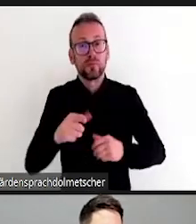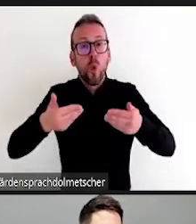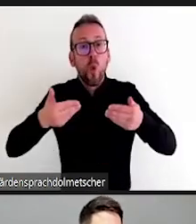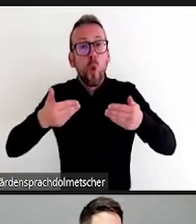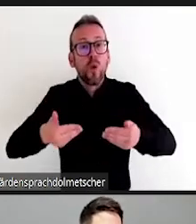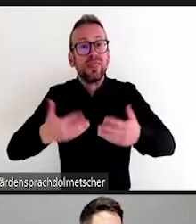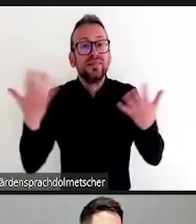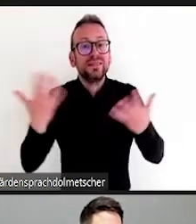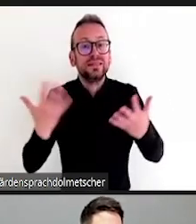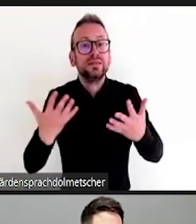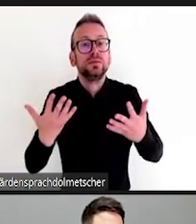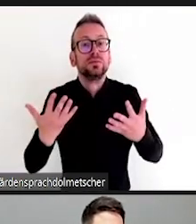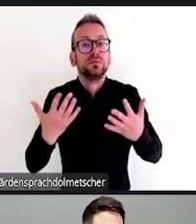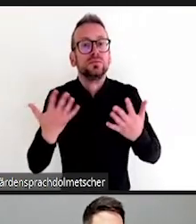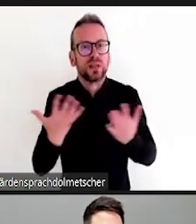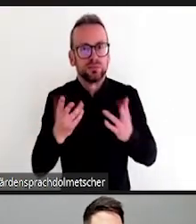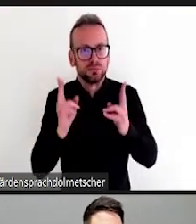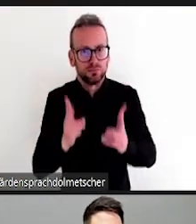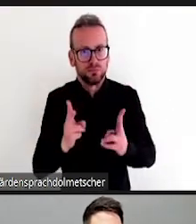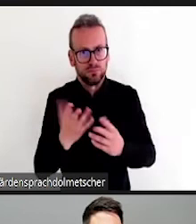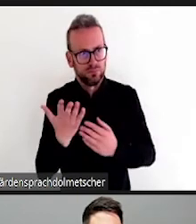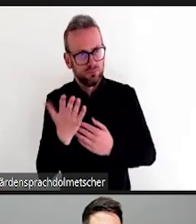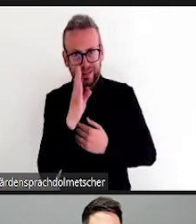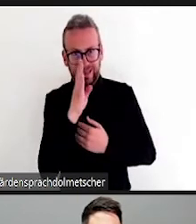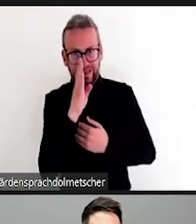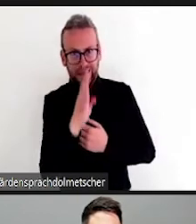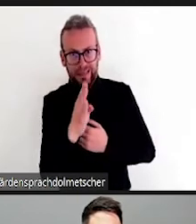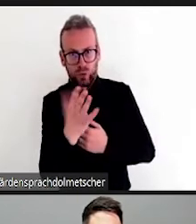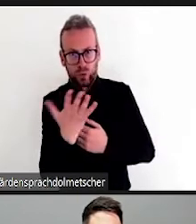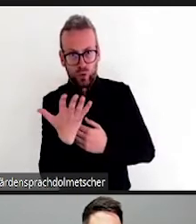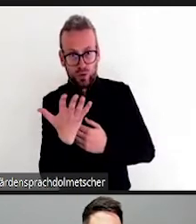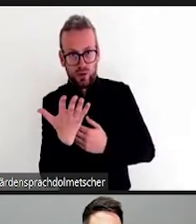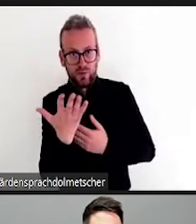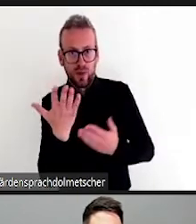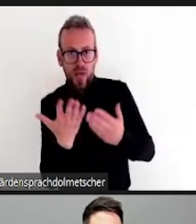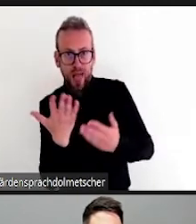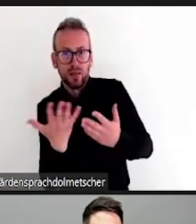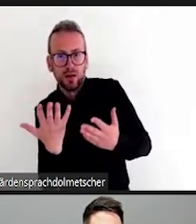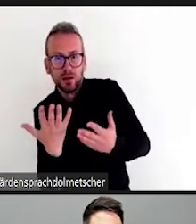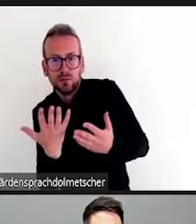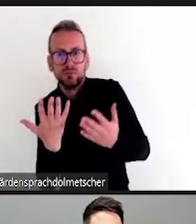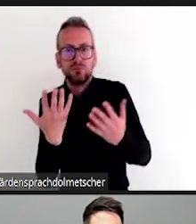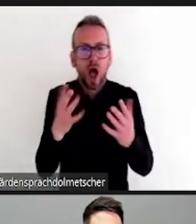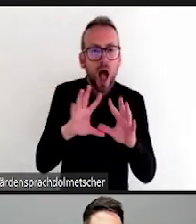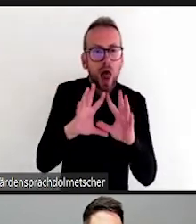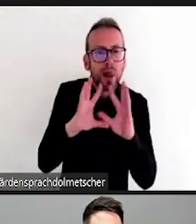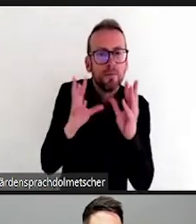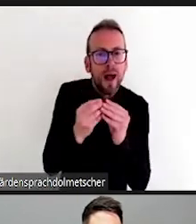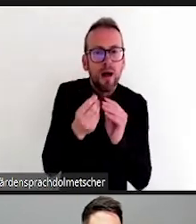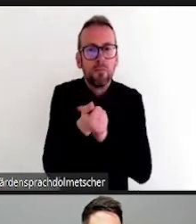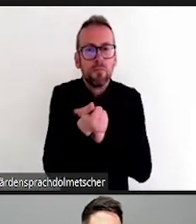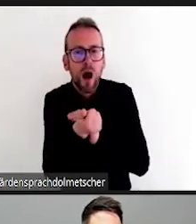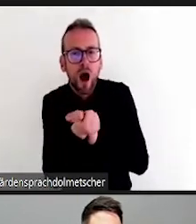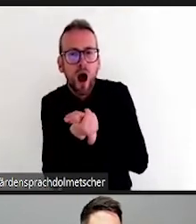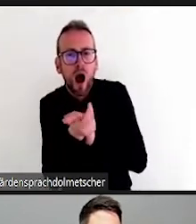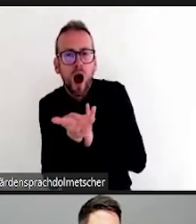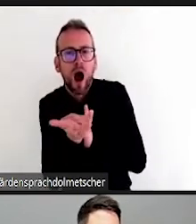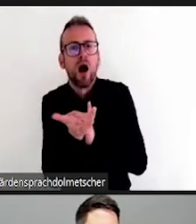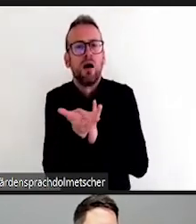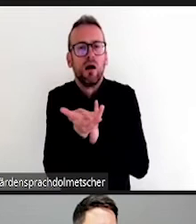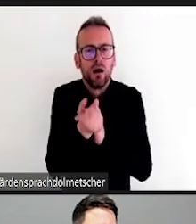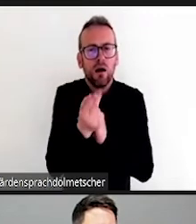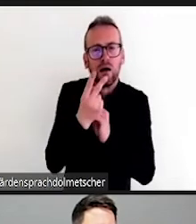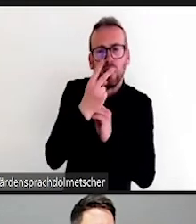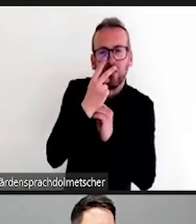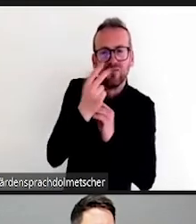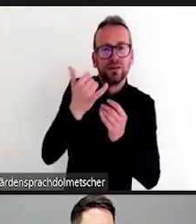die die Teilnehmer auch im digitalen Raum dazu motiviert, zu partizipieren und zu kollaborieren. Und da wollen wir gleich eben ein bisschen drauf gucken, wie kann das gehen?